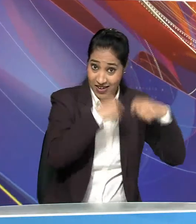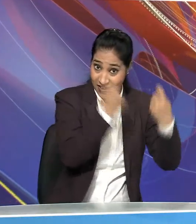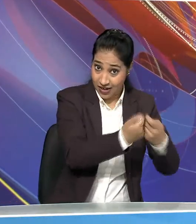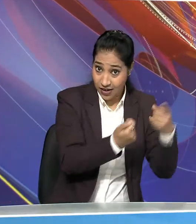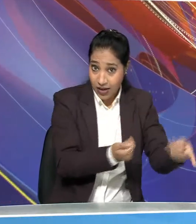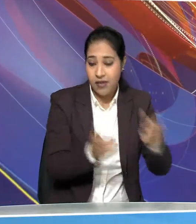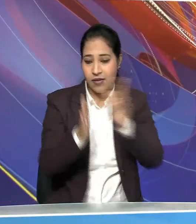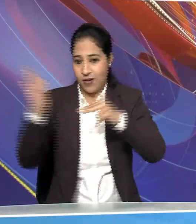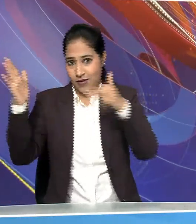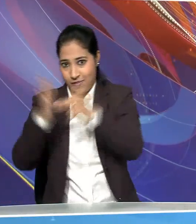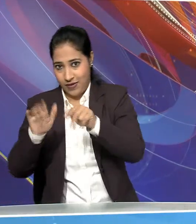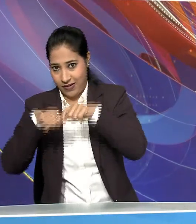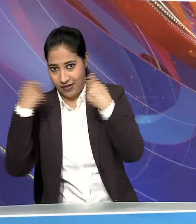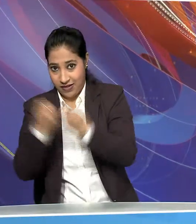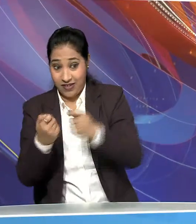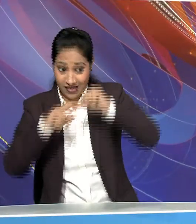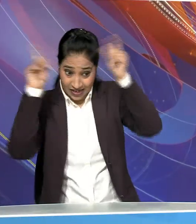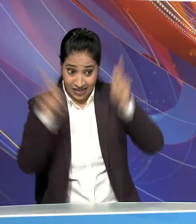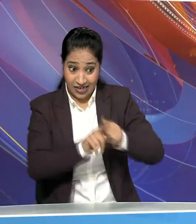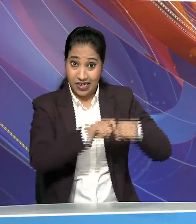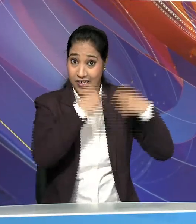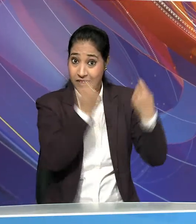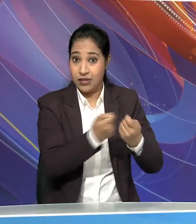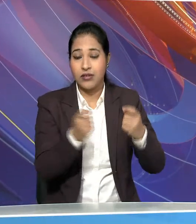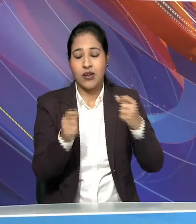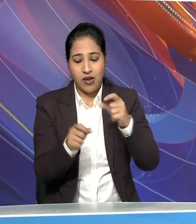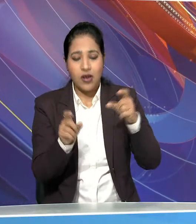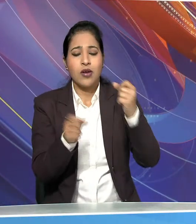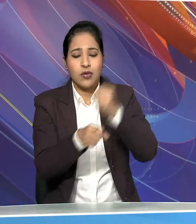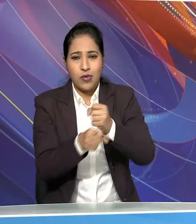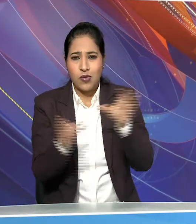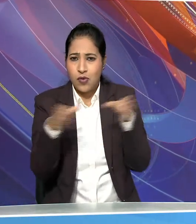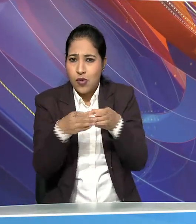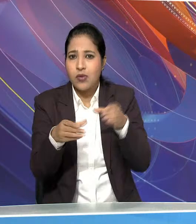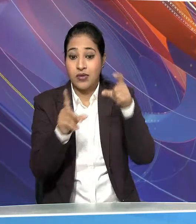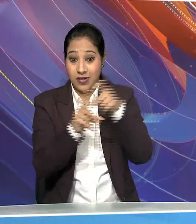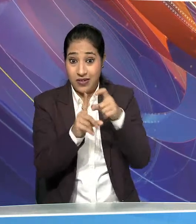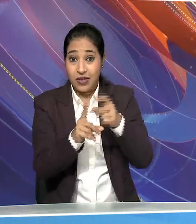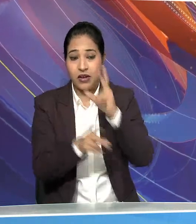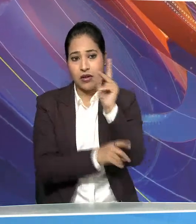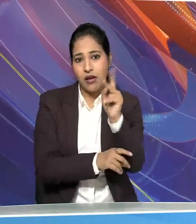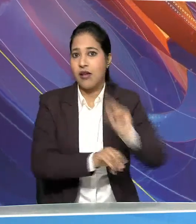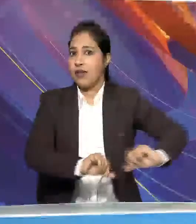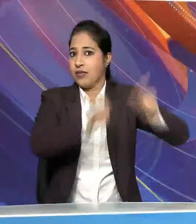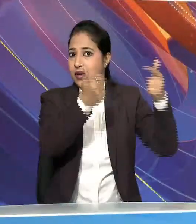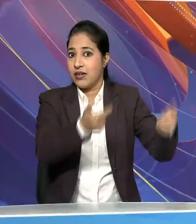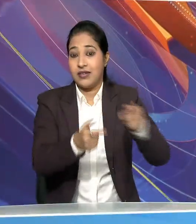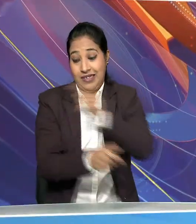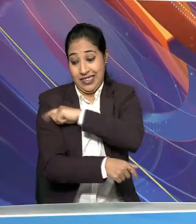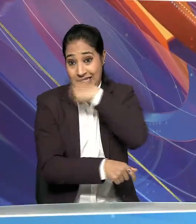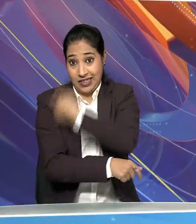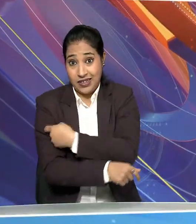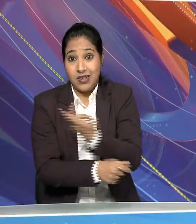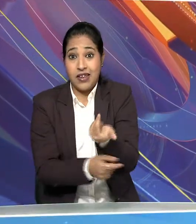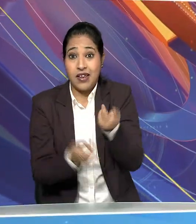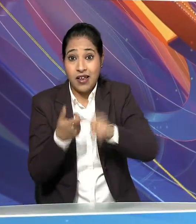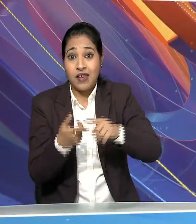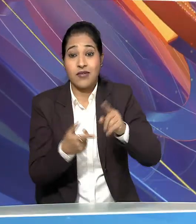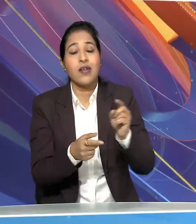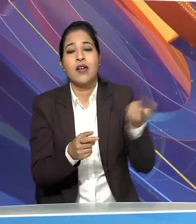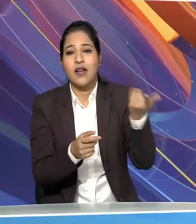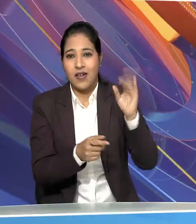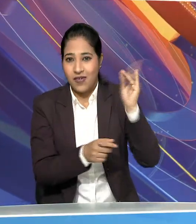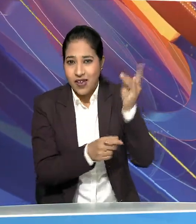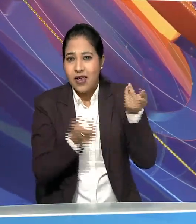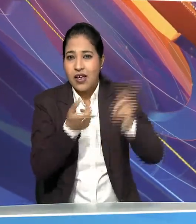न्यूजिलेंड से होगा बात एटीम ने ग्रूप टीम में जहां दूसरा स्थान असल किया और स्पेन और वेल्स के खिलाफ शांदार जीत